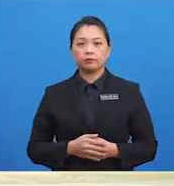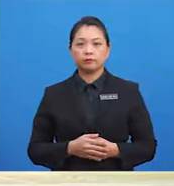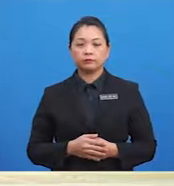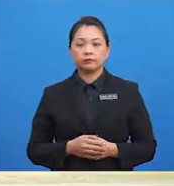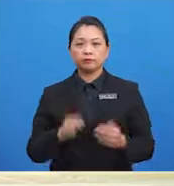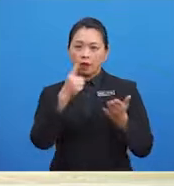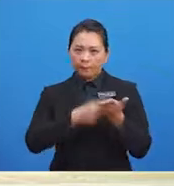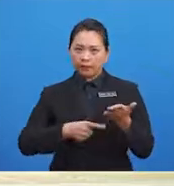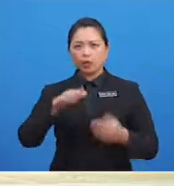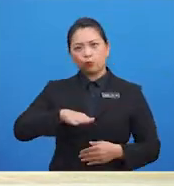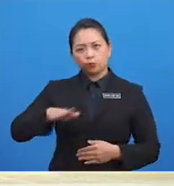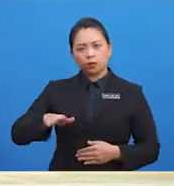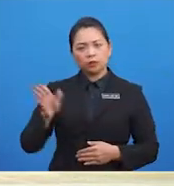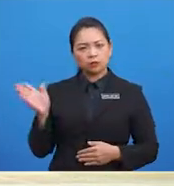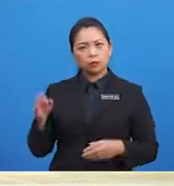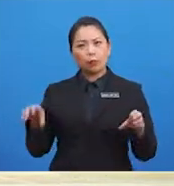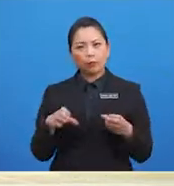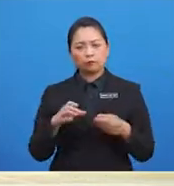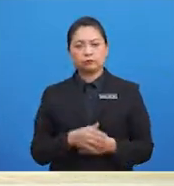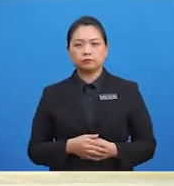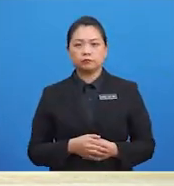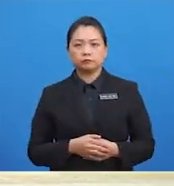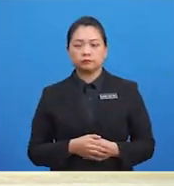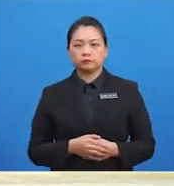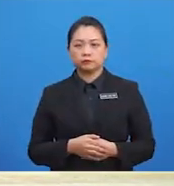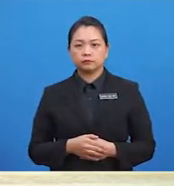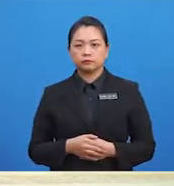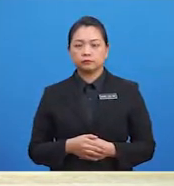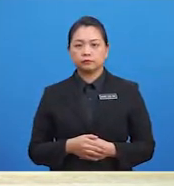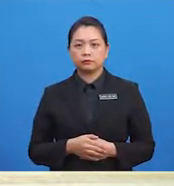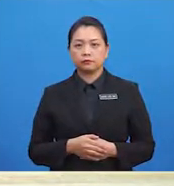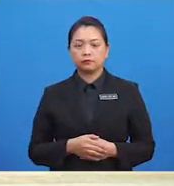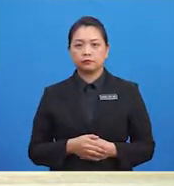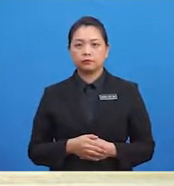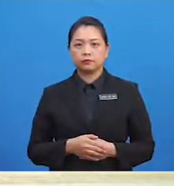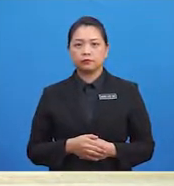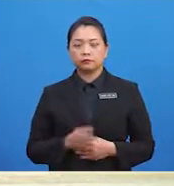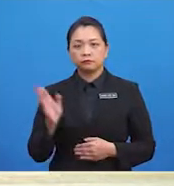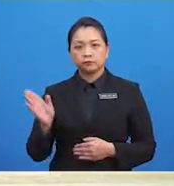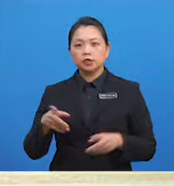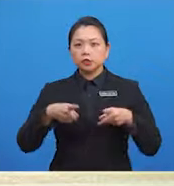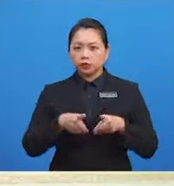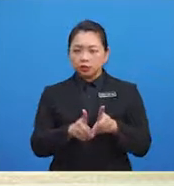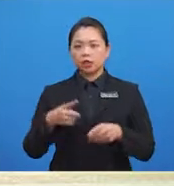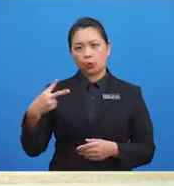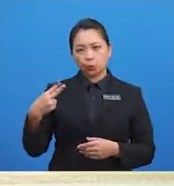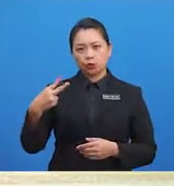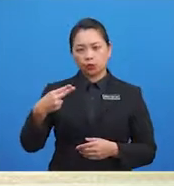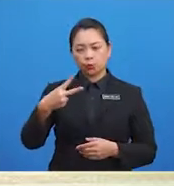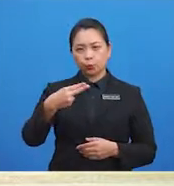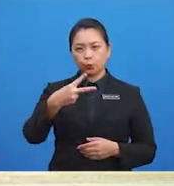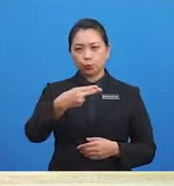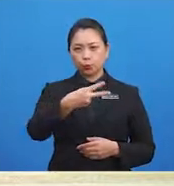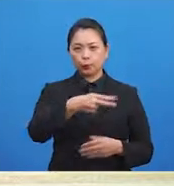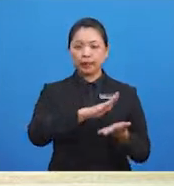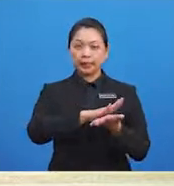mengguntingkan kertas Kita harus berhati-hati Ketika menggunakan benda